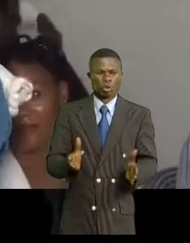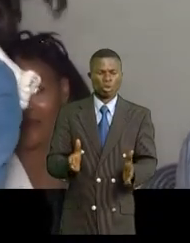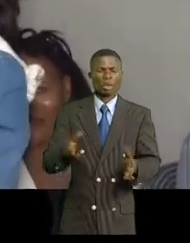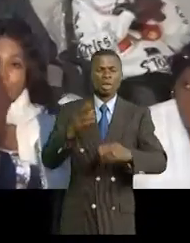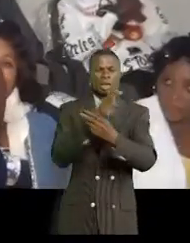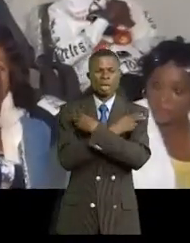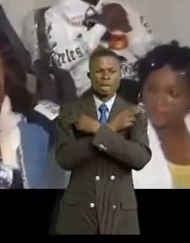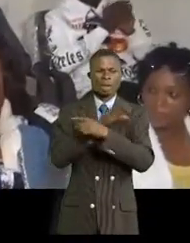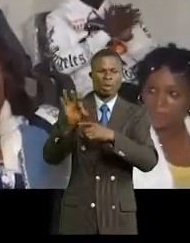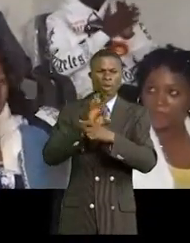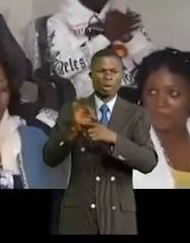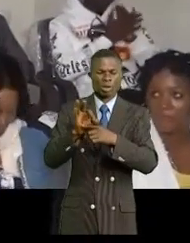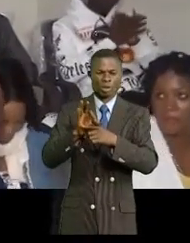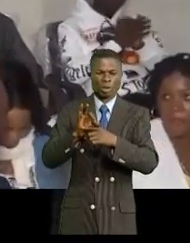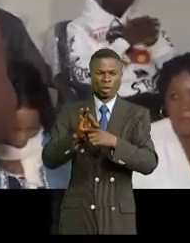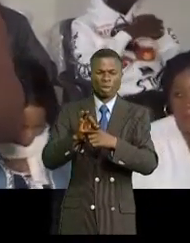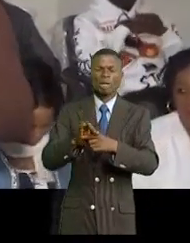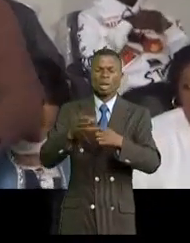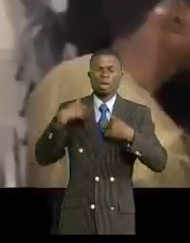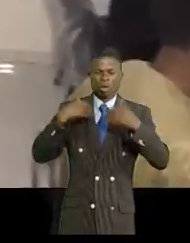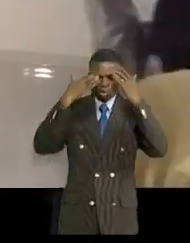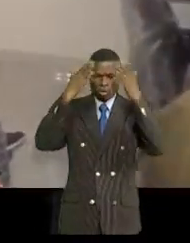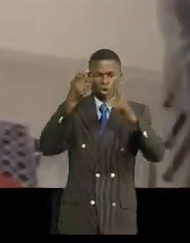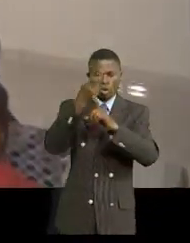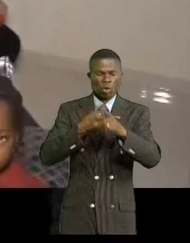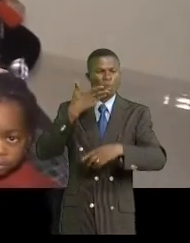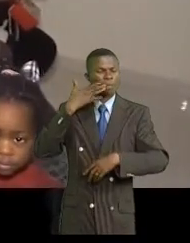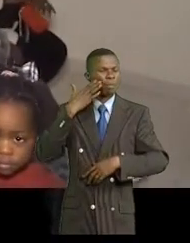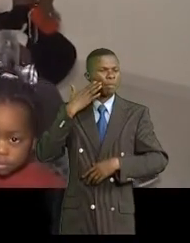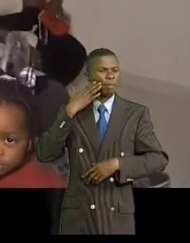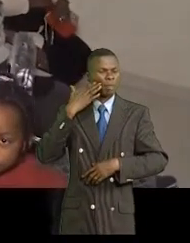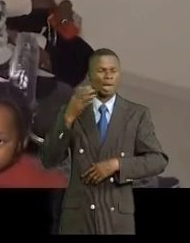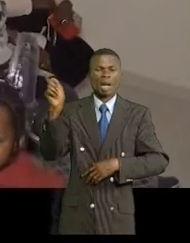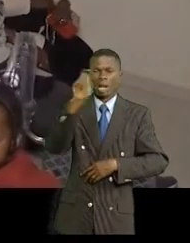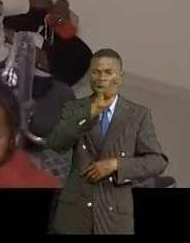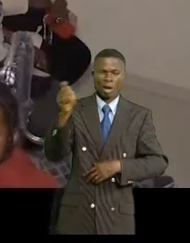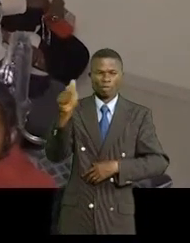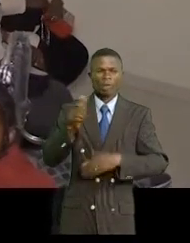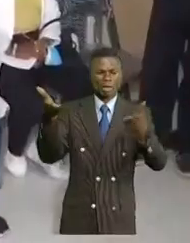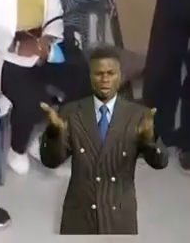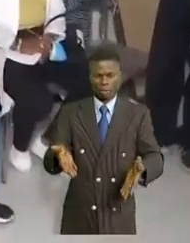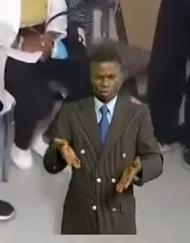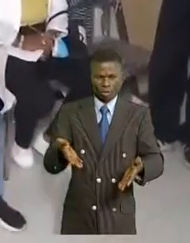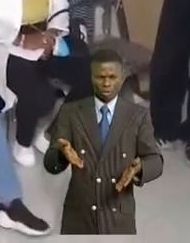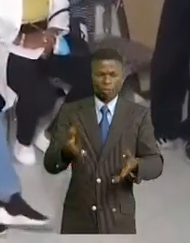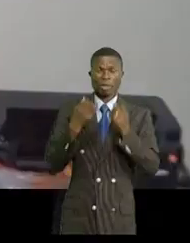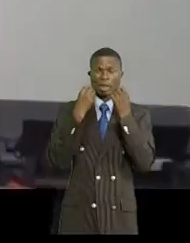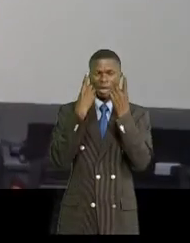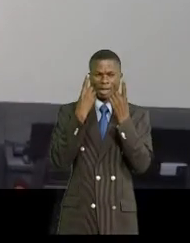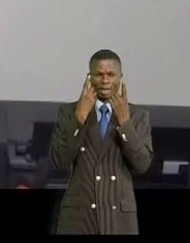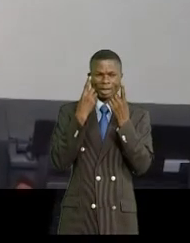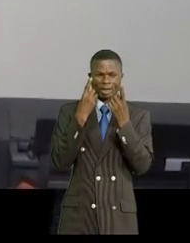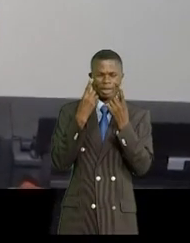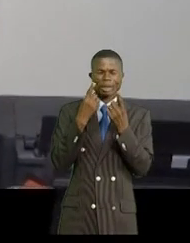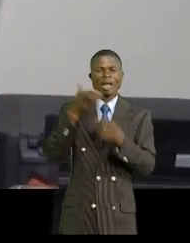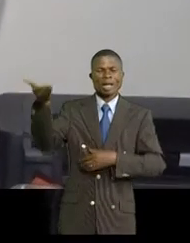jour de formation au CAIR en Égypte au mois de mars et avril 2021 était présente. Une surprise leur a